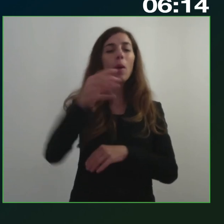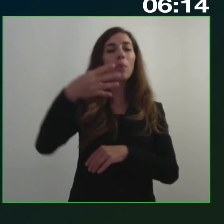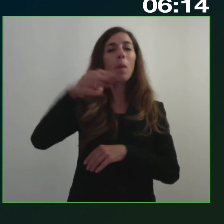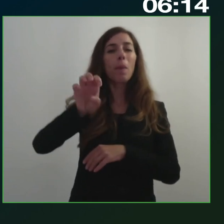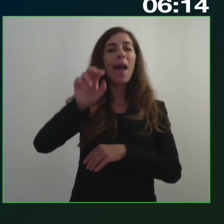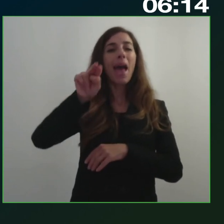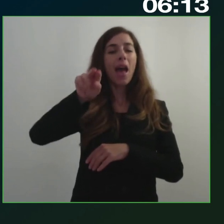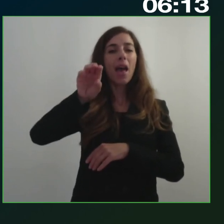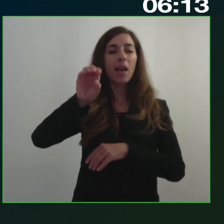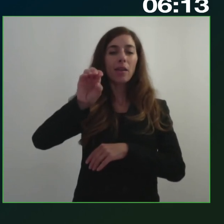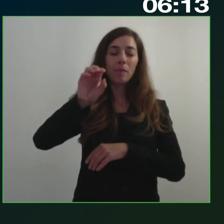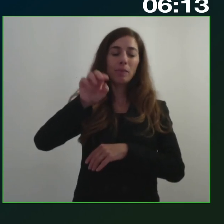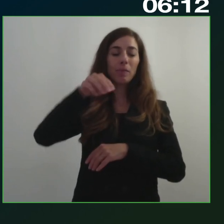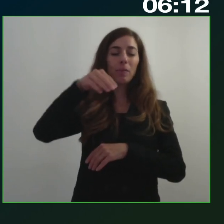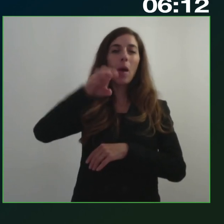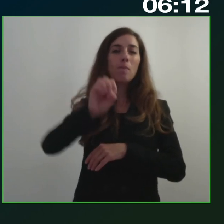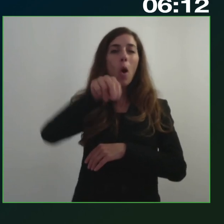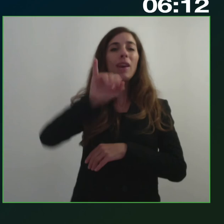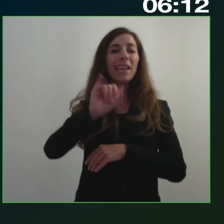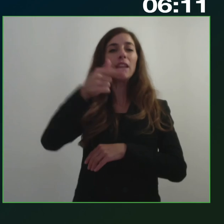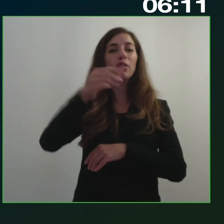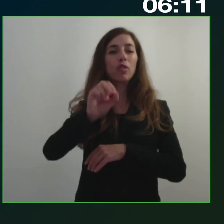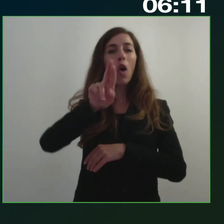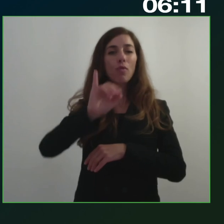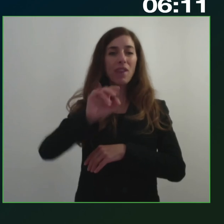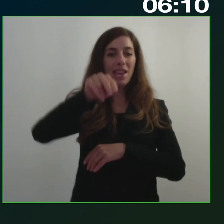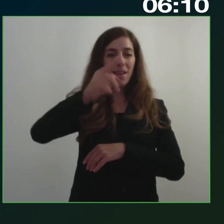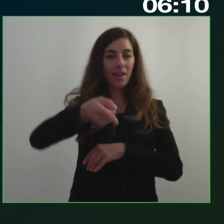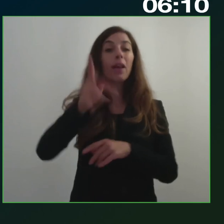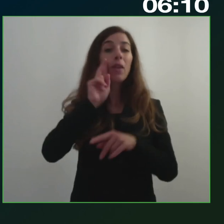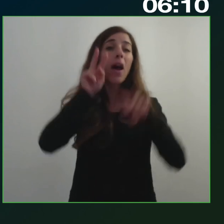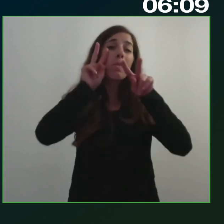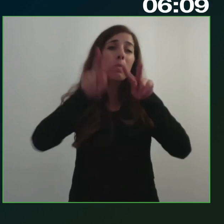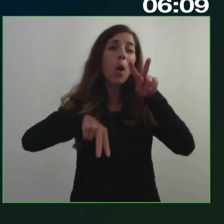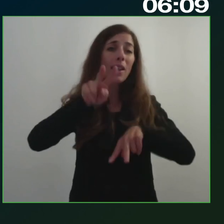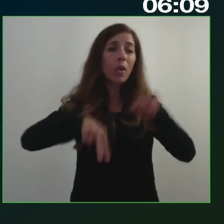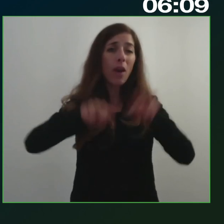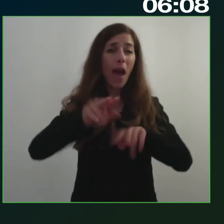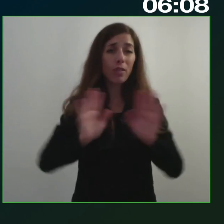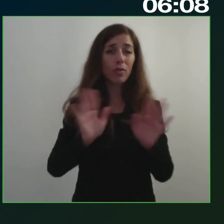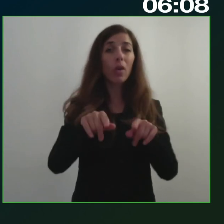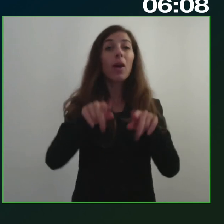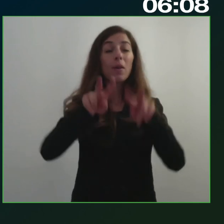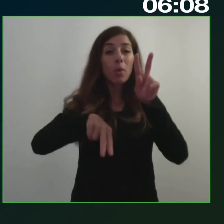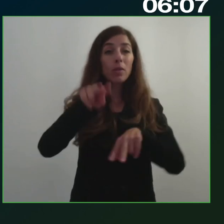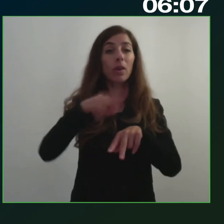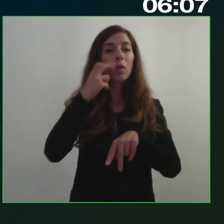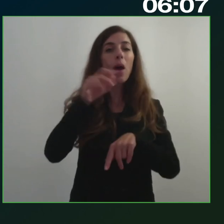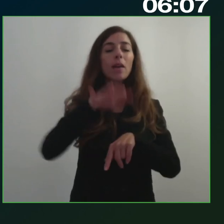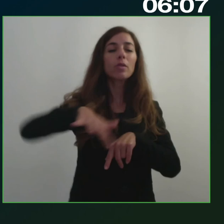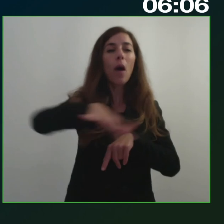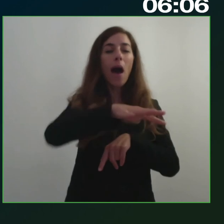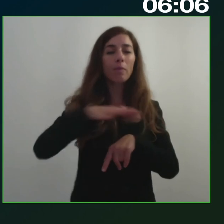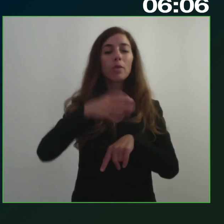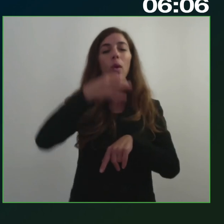monitoraggio in questo ambito e non solo è chiave nell'ambito della capacità amministrativa è